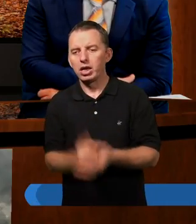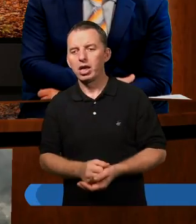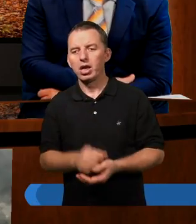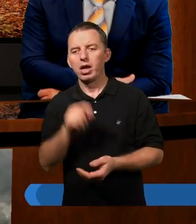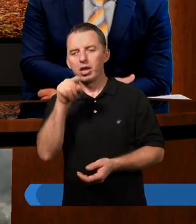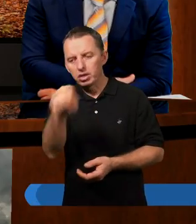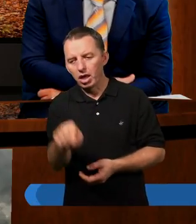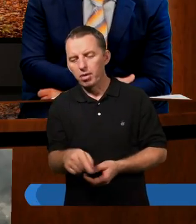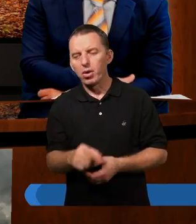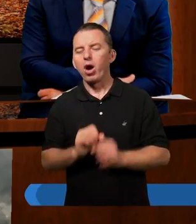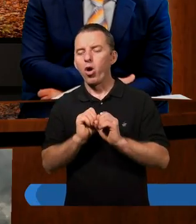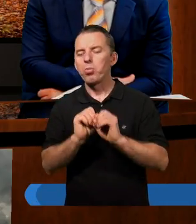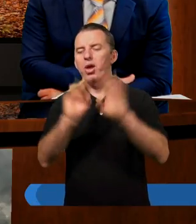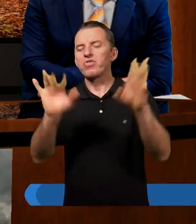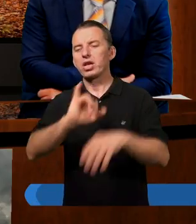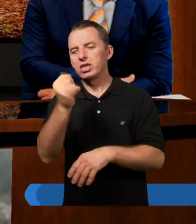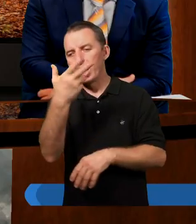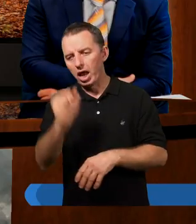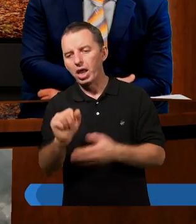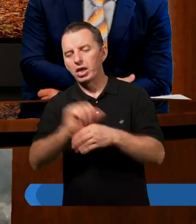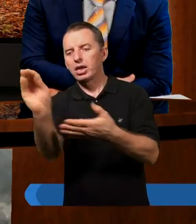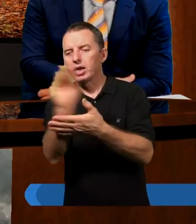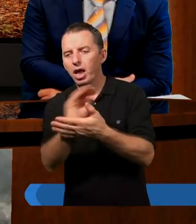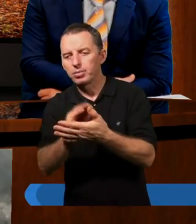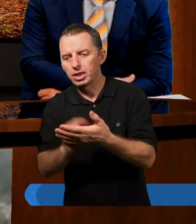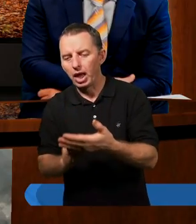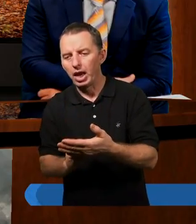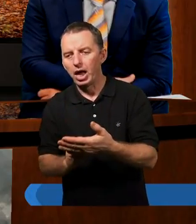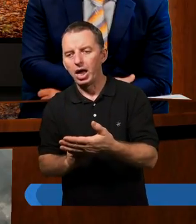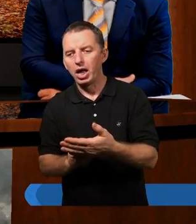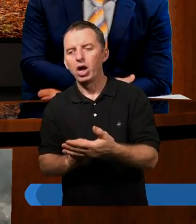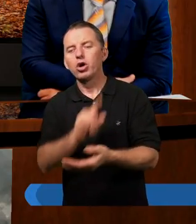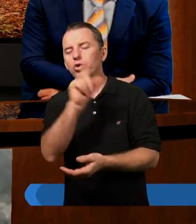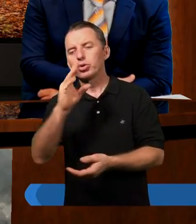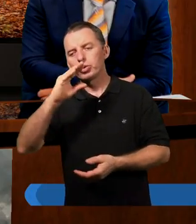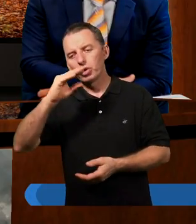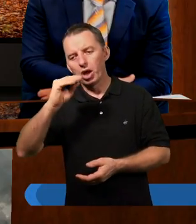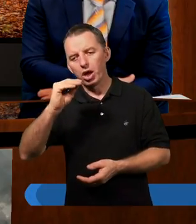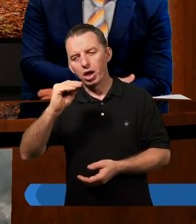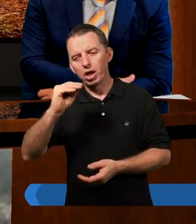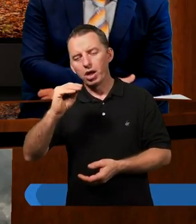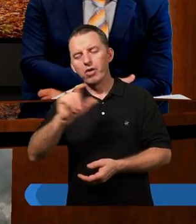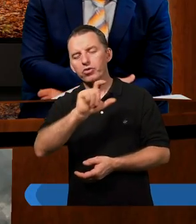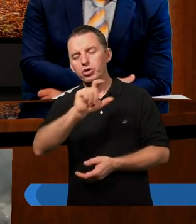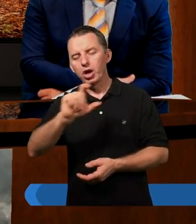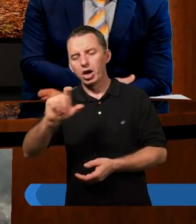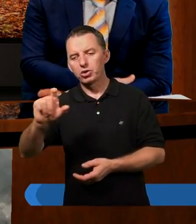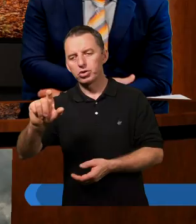księdze apokalipsy jest napisane, że w czasie